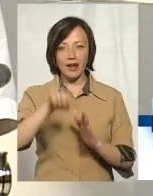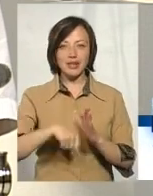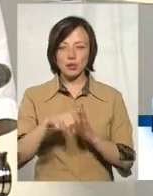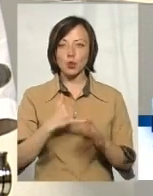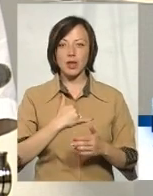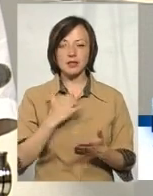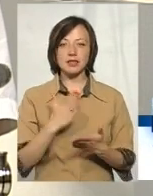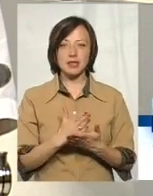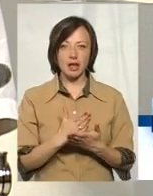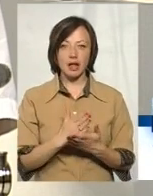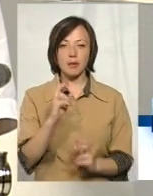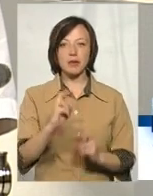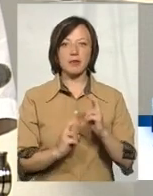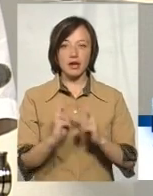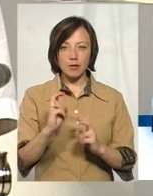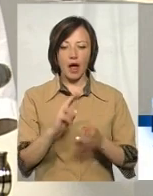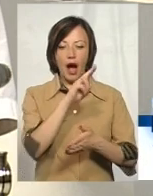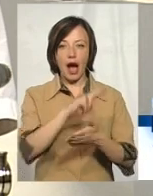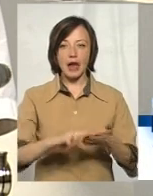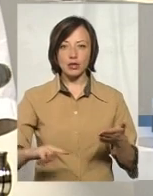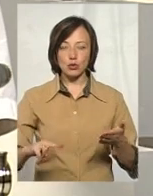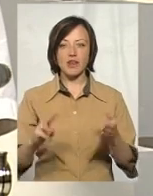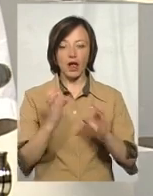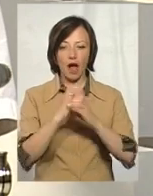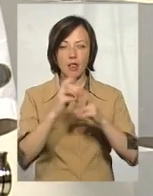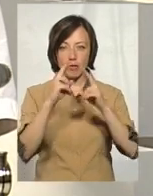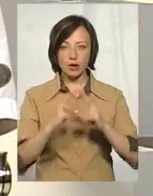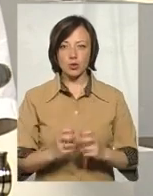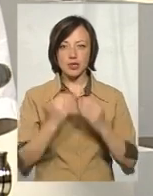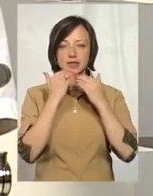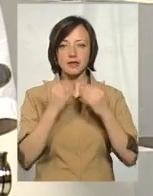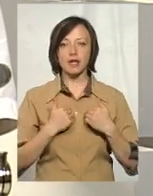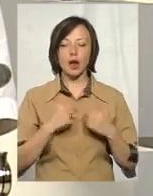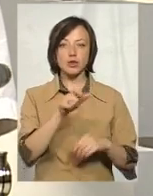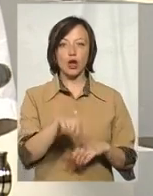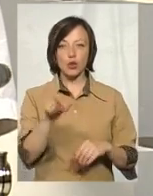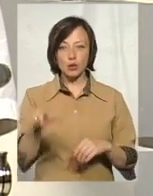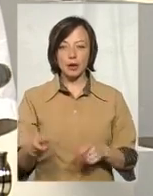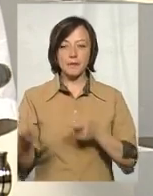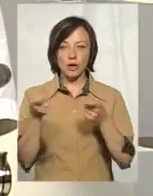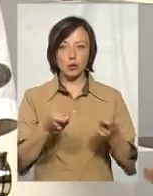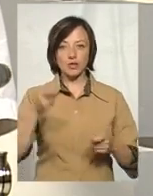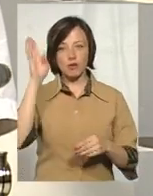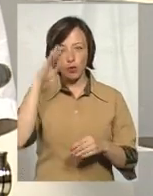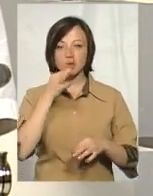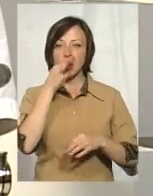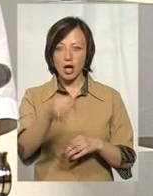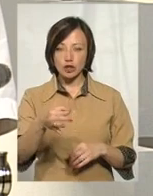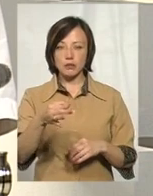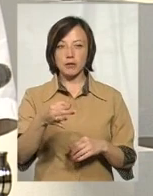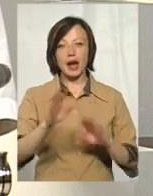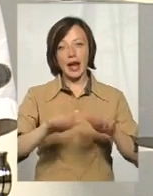то в нас є на підприємстві акредитована лабораторія. До нас звертаються також люди, приносять воду. ми кажемо їм,